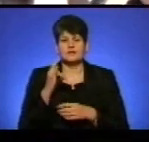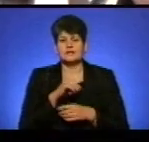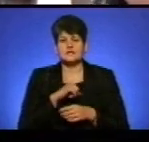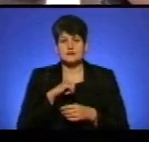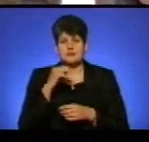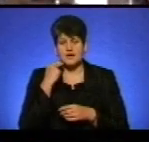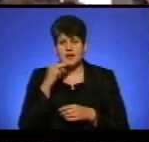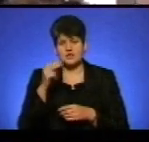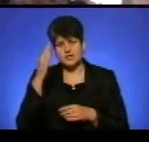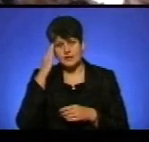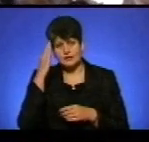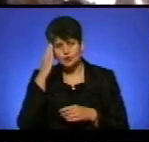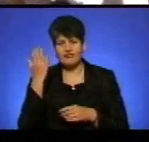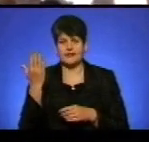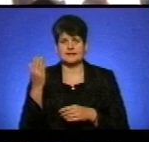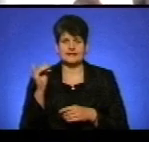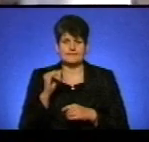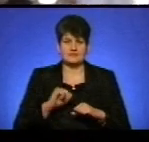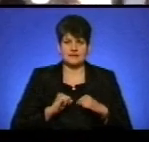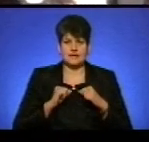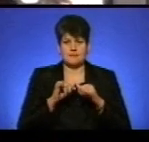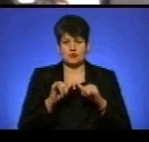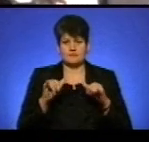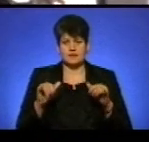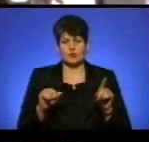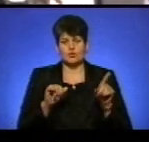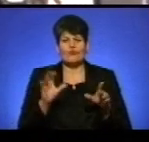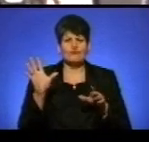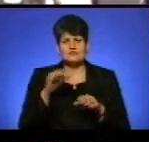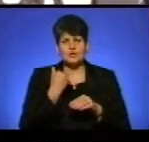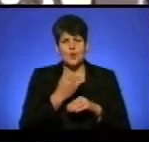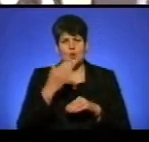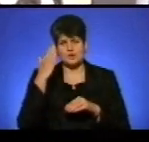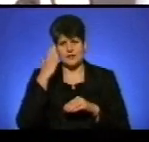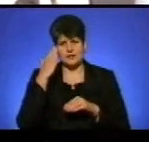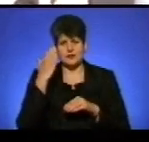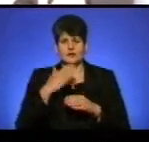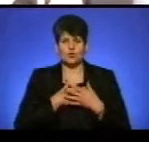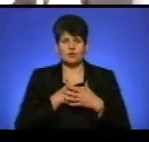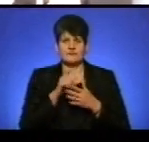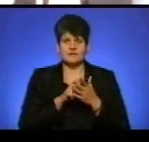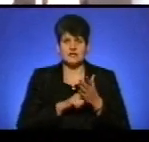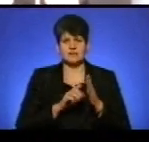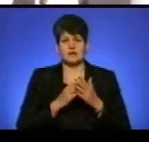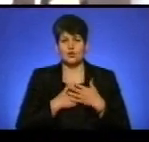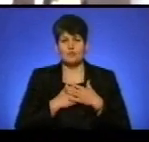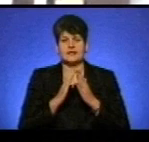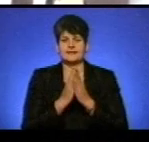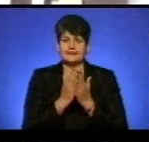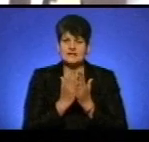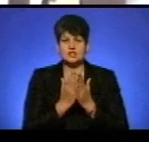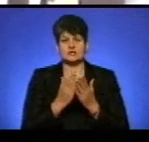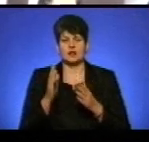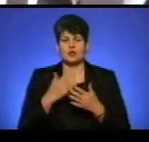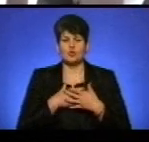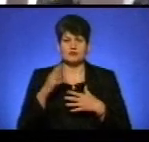найкраща, талановита і стараємося розвивати в ньому всі його таланти. Любить віршики, любить книжечки, любить все